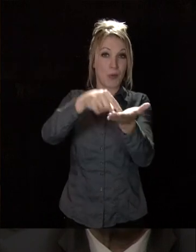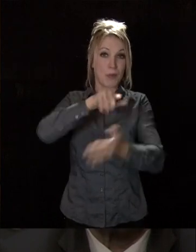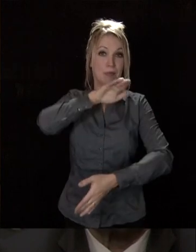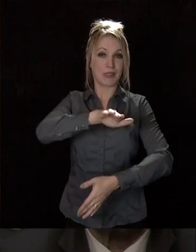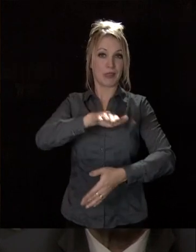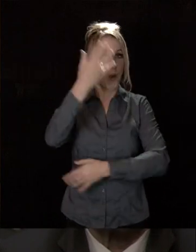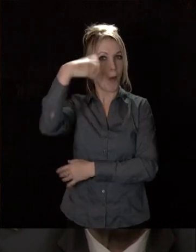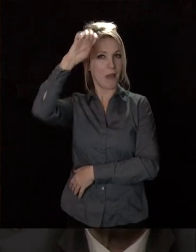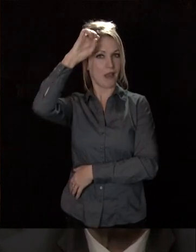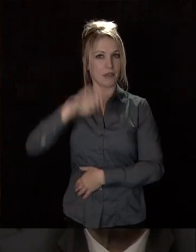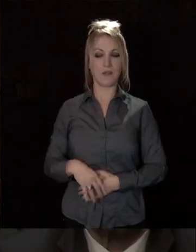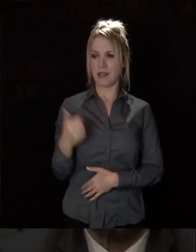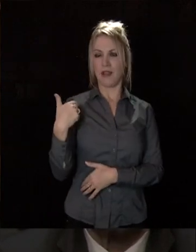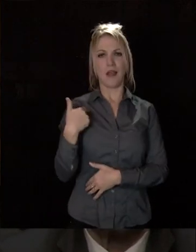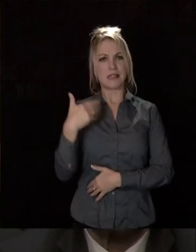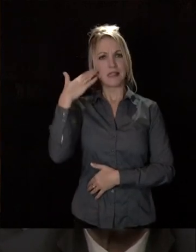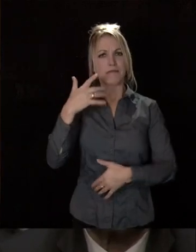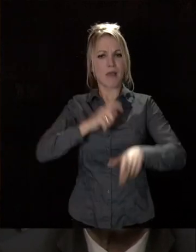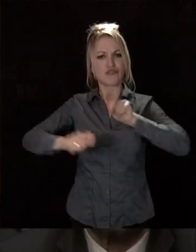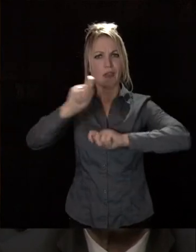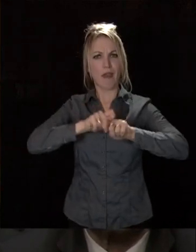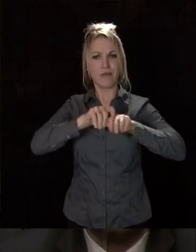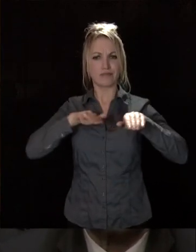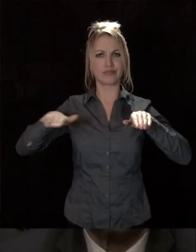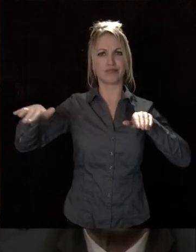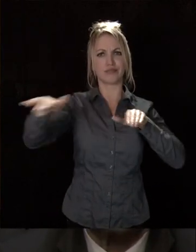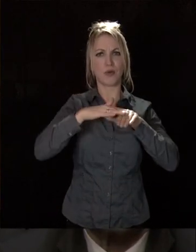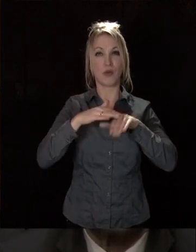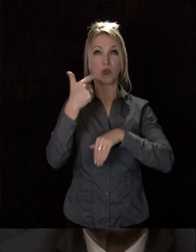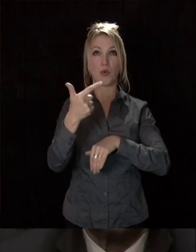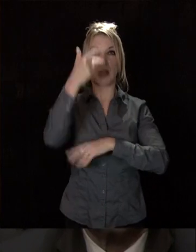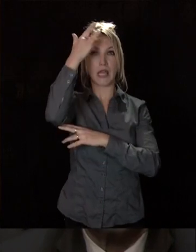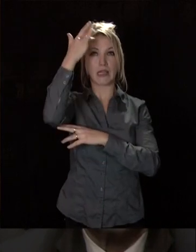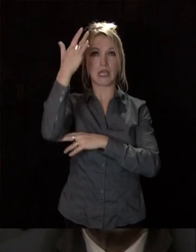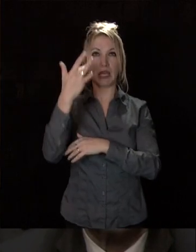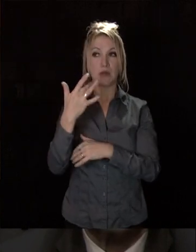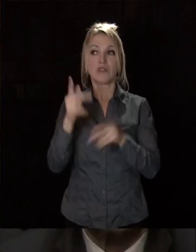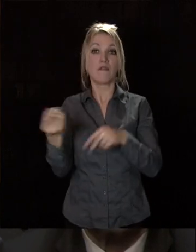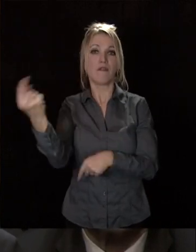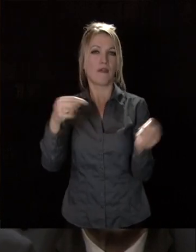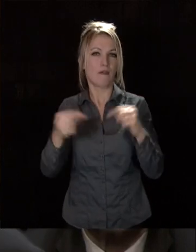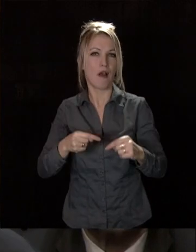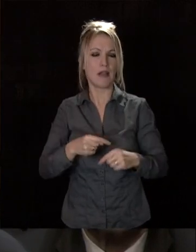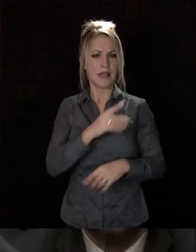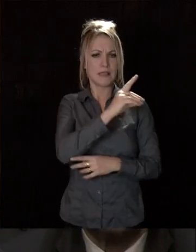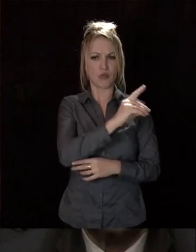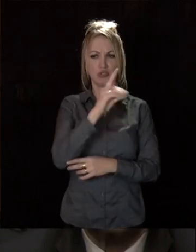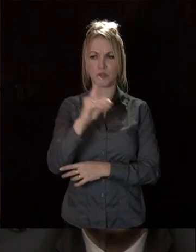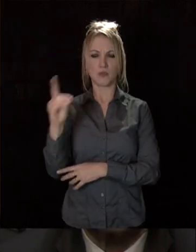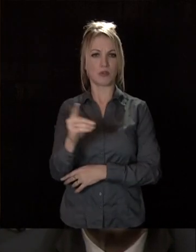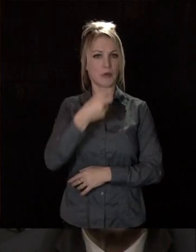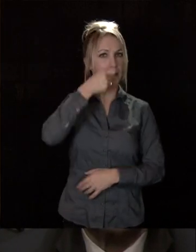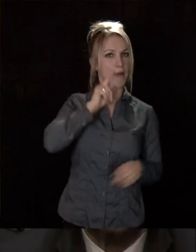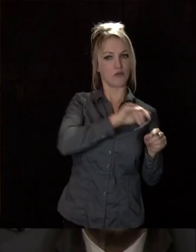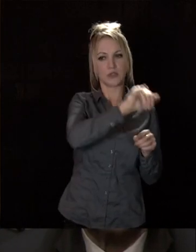le brunch des Halles, vous aurez peut-être l'occasion l'année prochaine de vous y rendre, chaque dimanche, de mi-mai à fin septembre, est